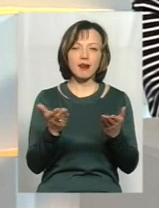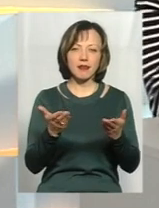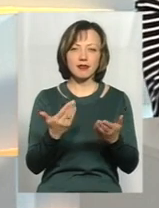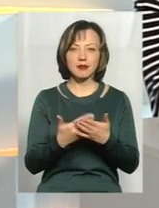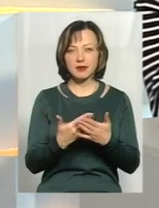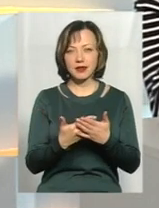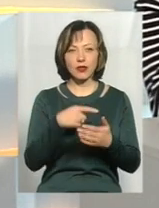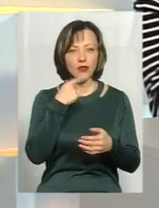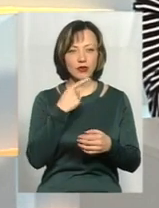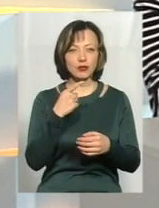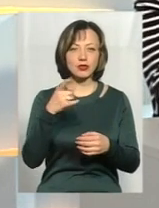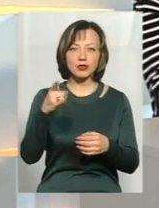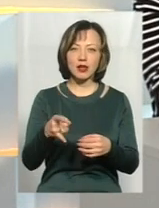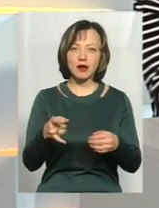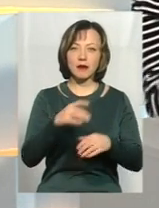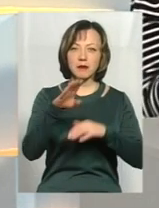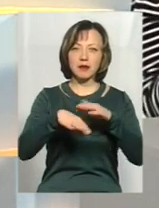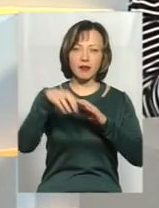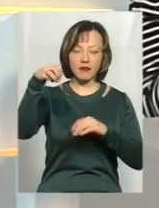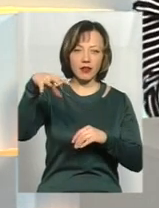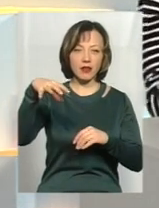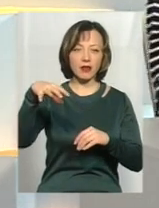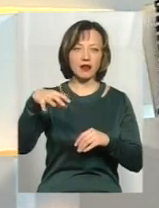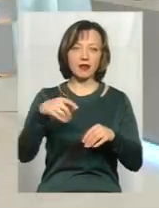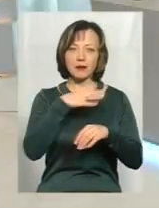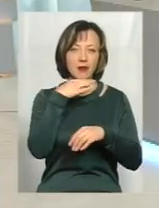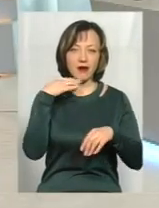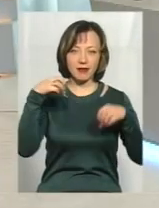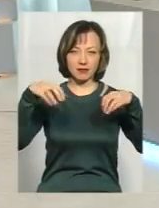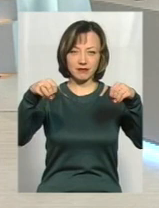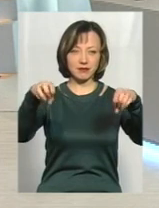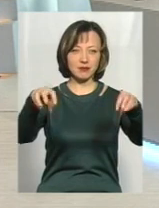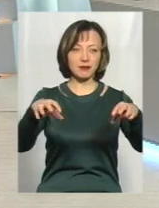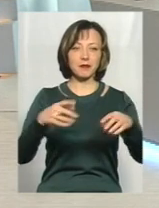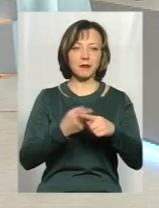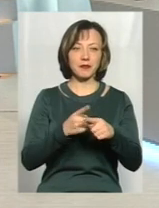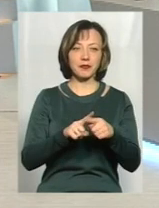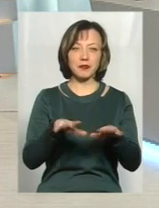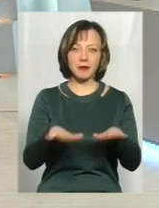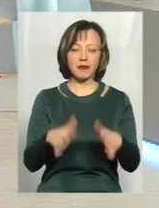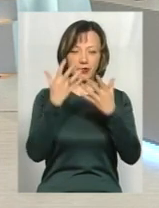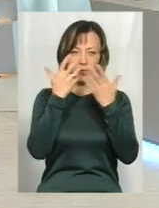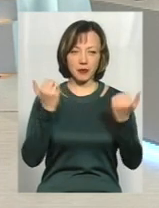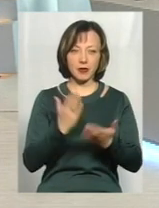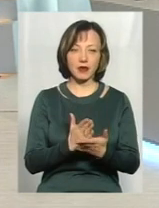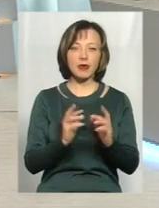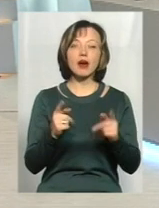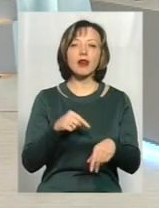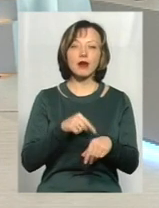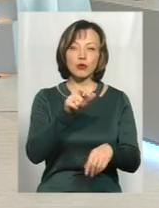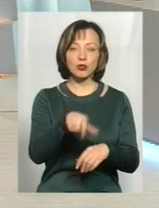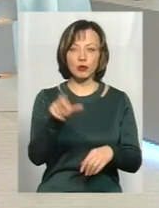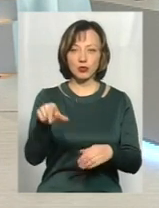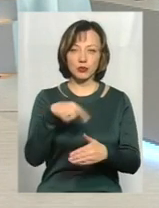говорять, що ставте під фонарем, але фонарів не так вже і багато, є справді і темні місця. Як реагують